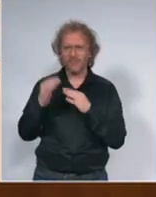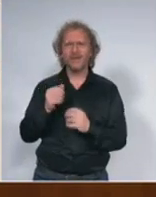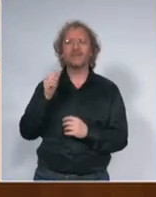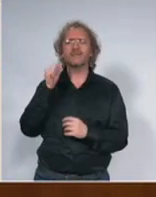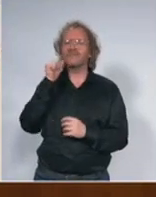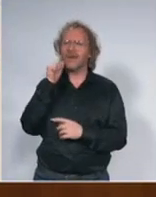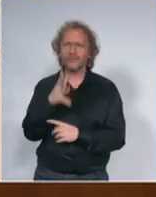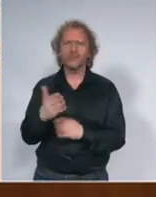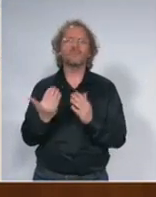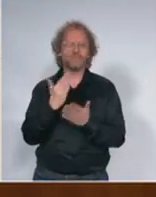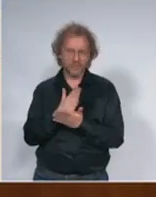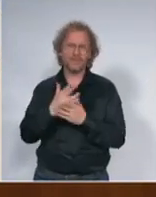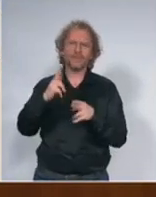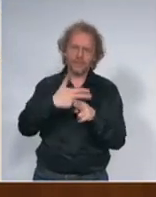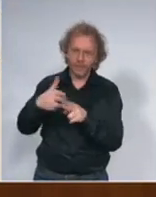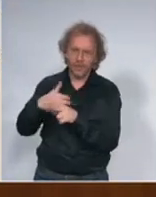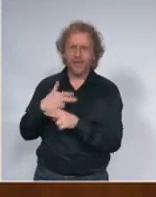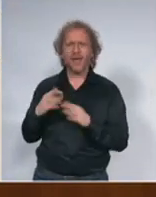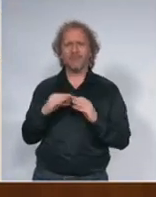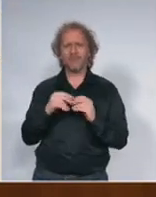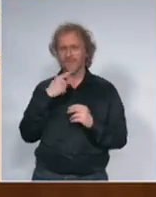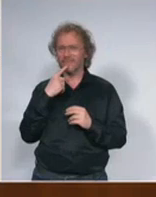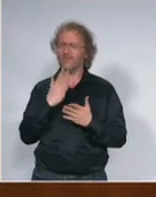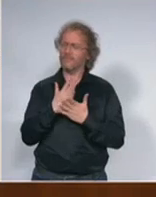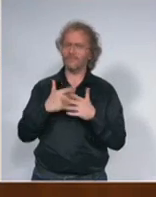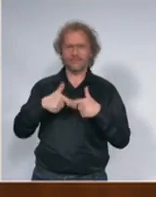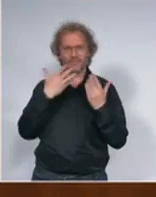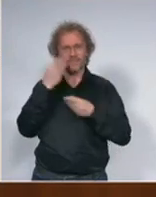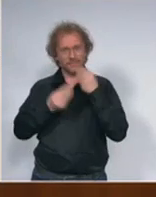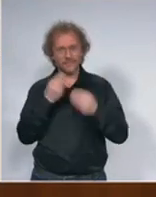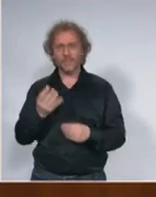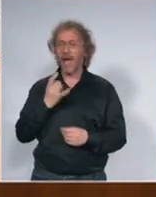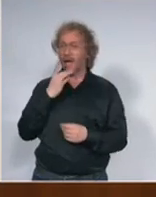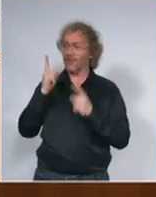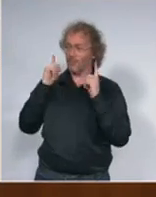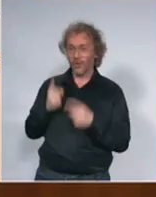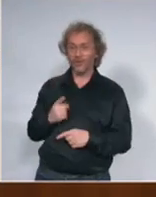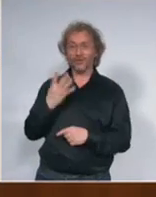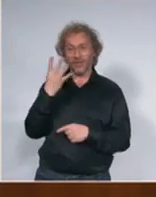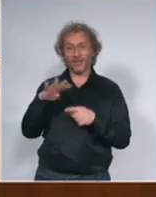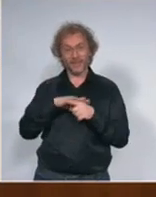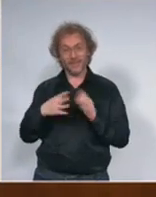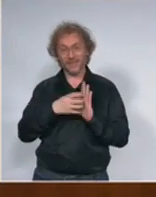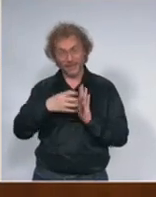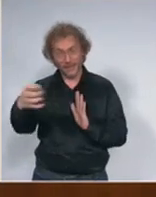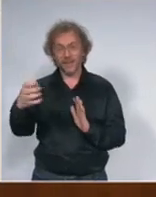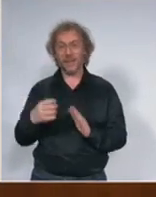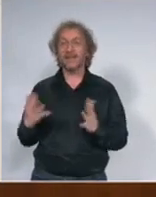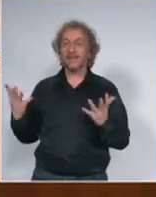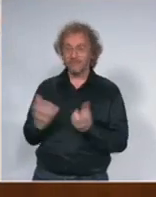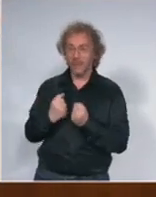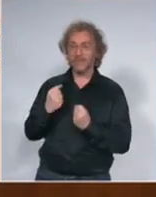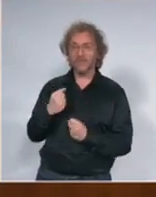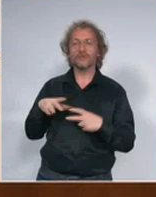rešenju ali da pojasnim nažalost ukoliko bude moralo da traje četiri meseca da bi spasili jedan ljudski život traje